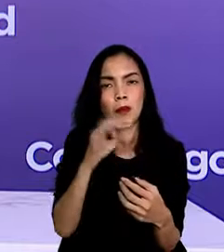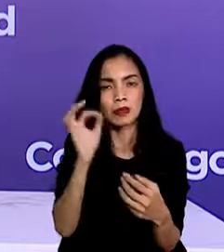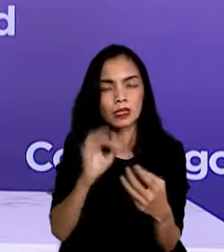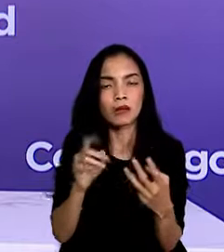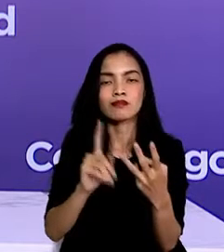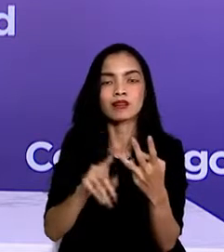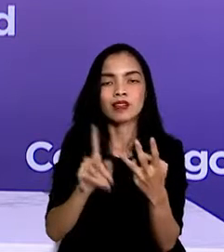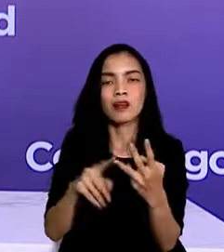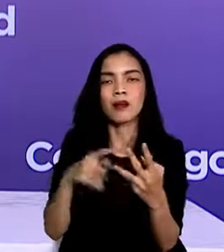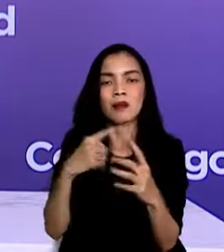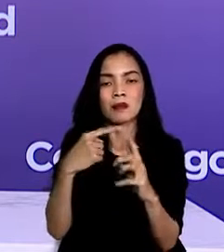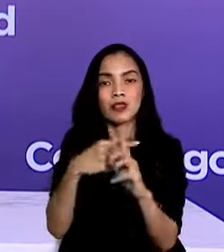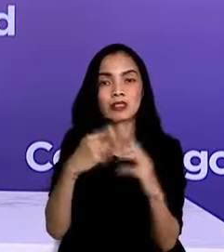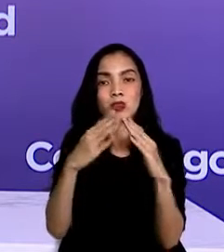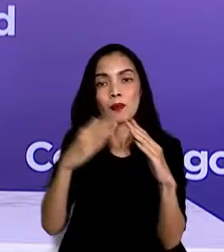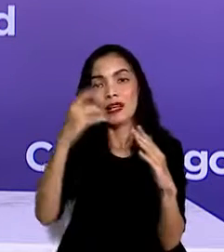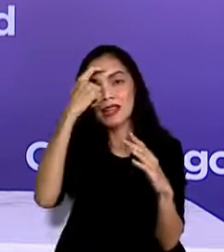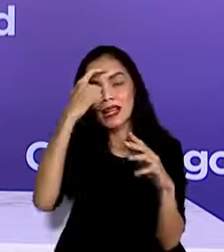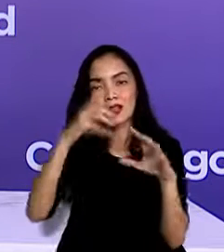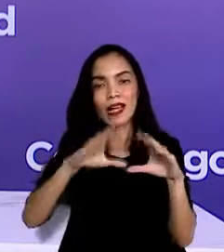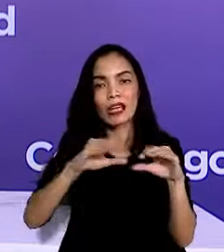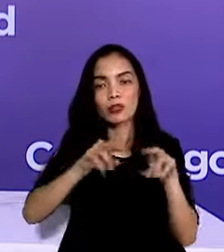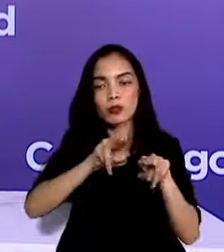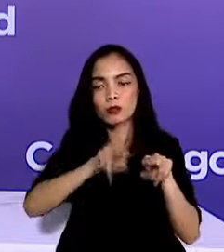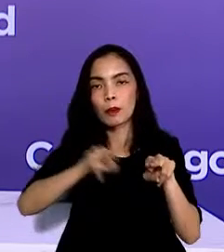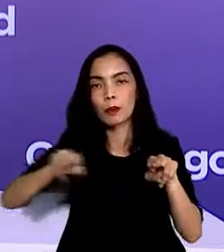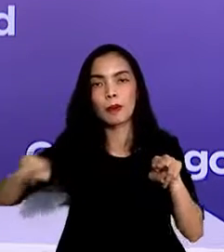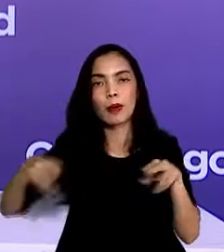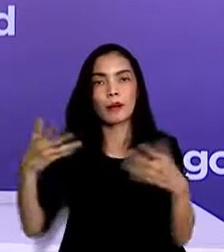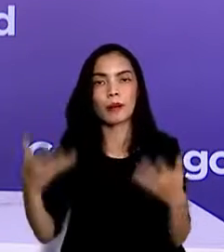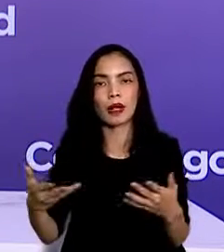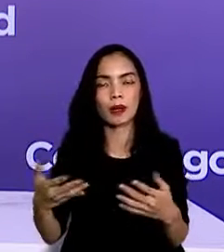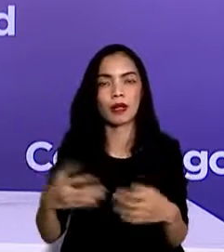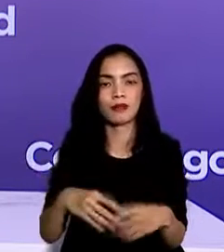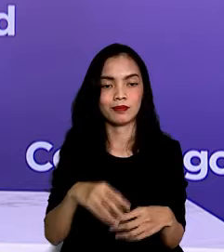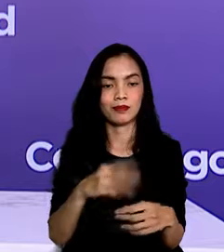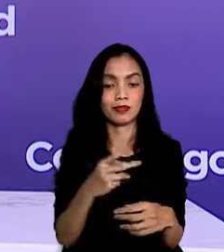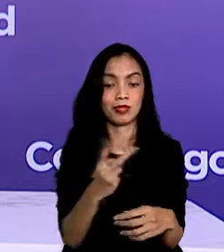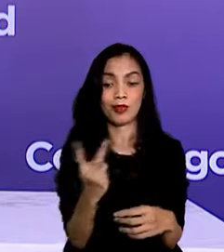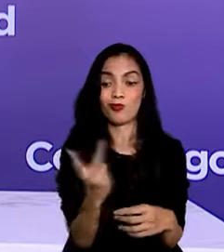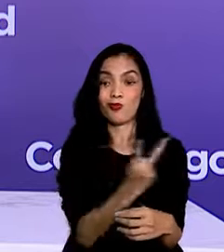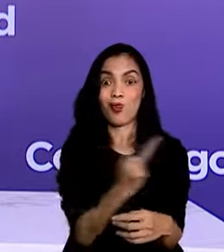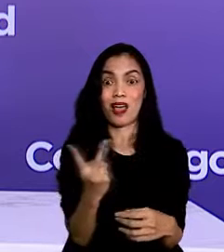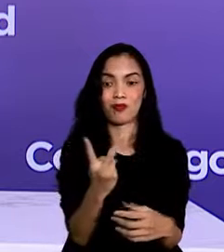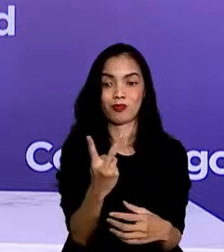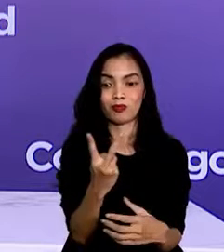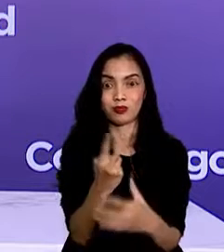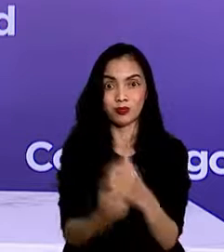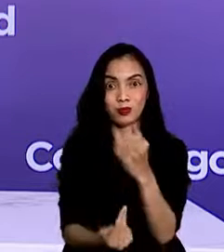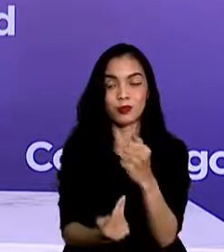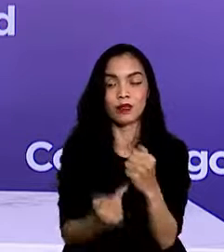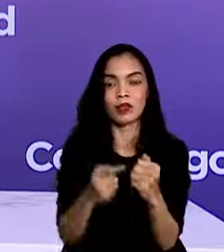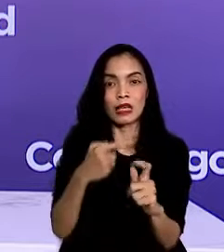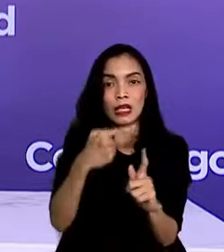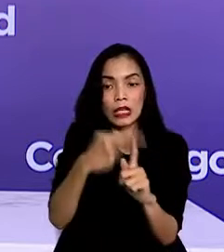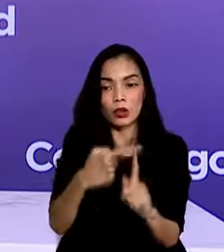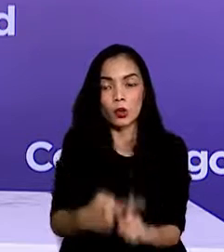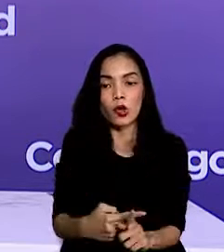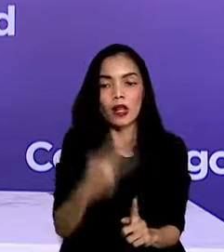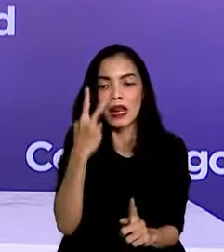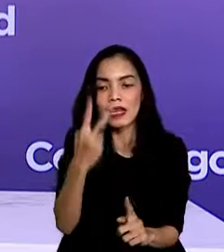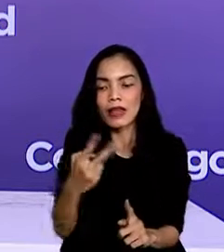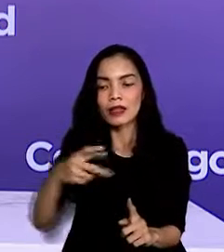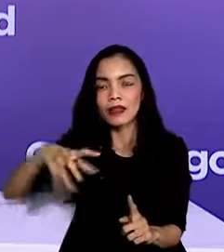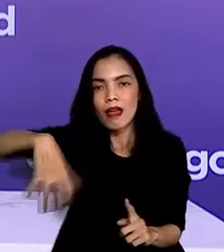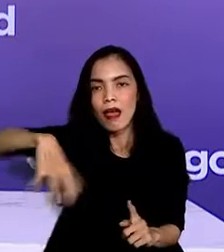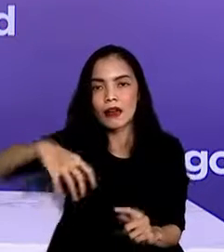tidur Selanjutnya kombinasi kedua nilai akhir tersebutlah yang akan menentukan level setiap kabupaten kota